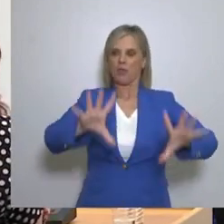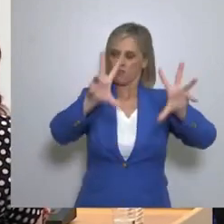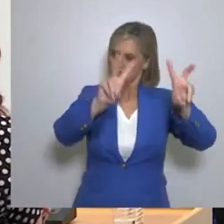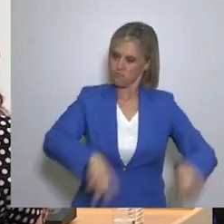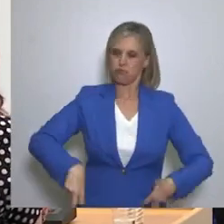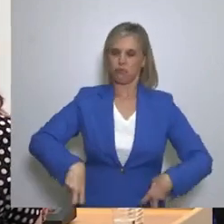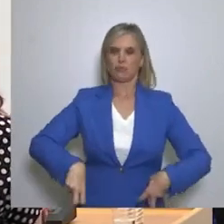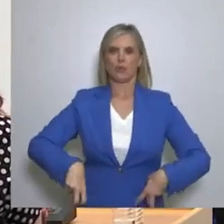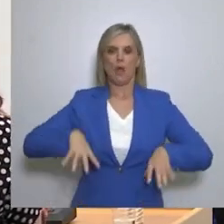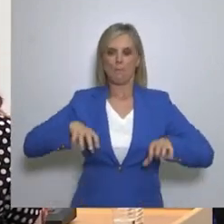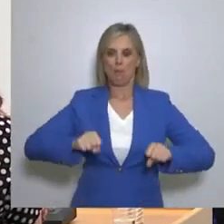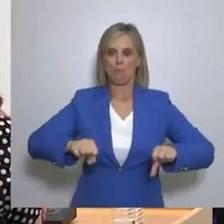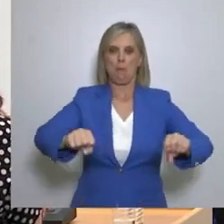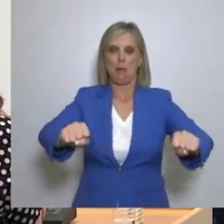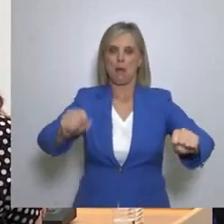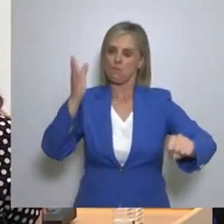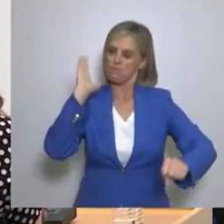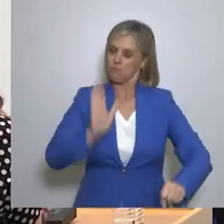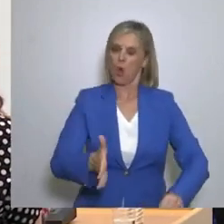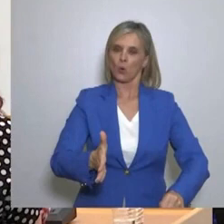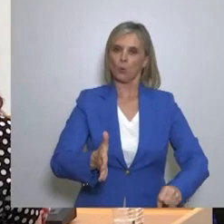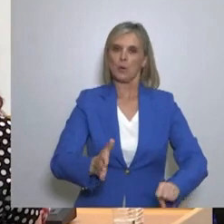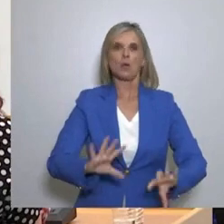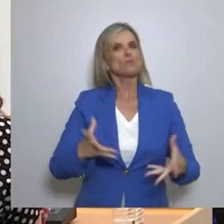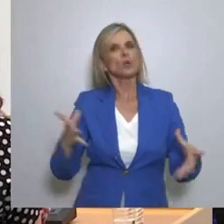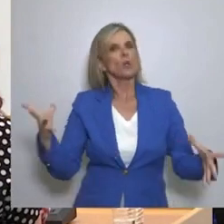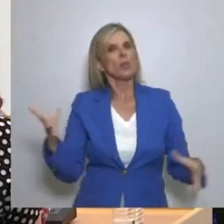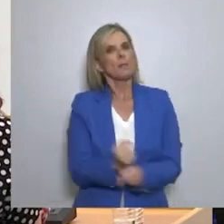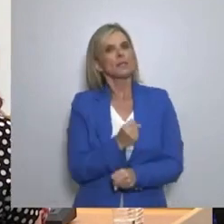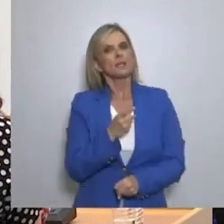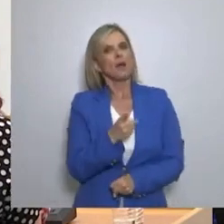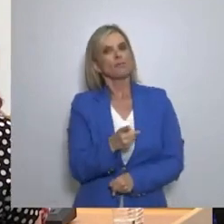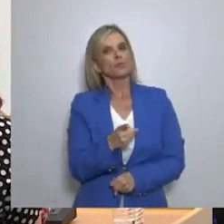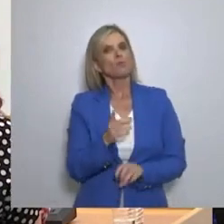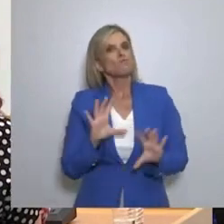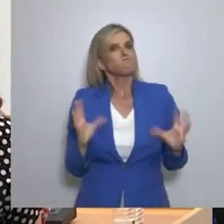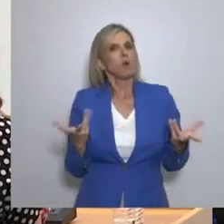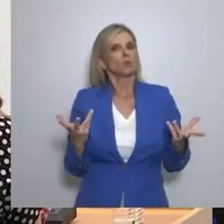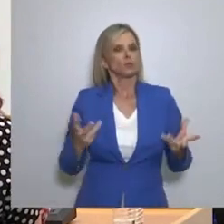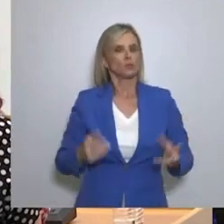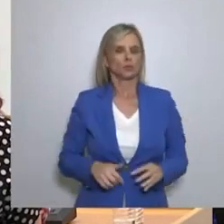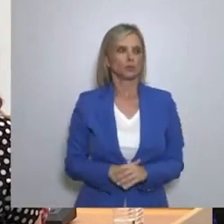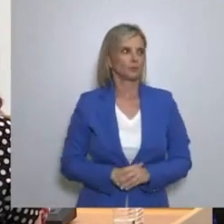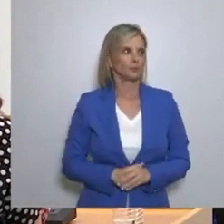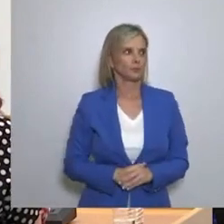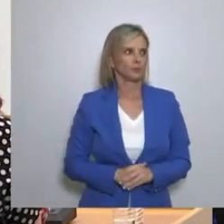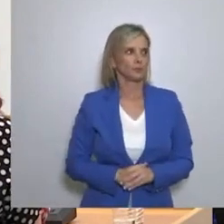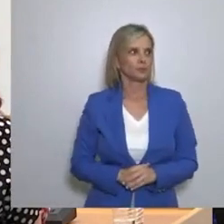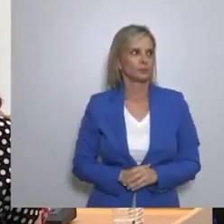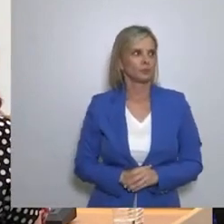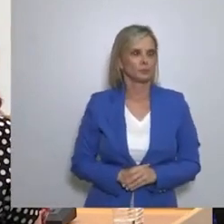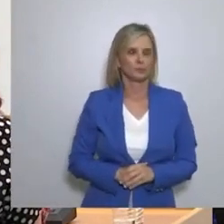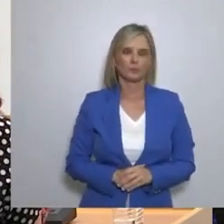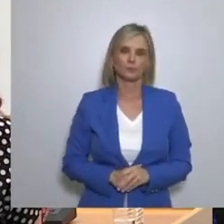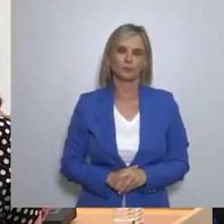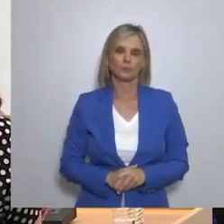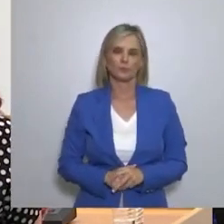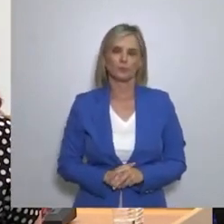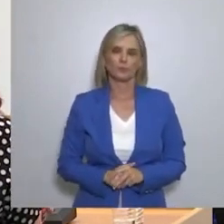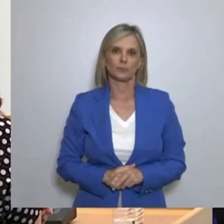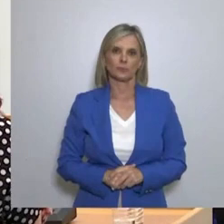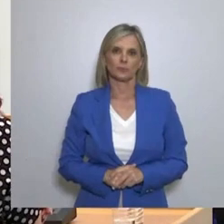τέτοιο Κύριε Πασχαλίδη Ναι Σήμερα με όλους τους νόμους έτσι όπως έρχονται